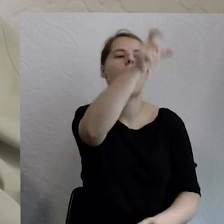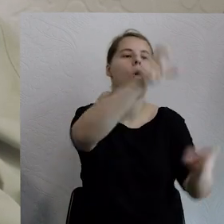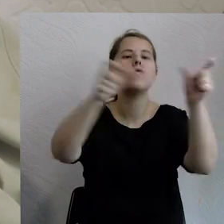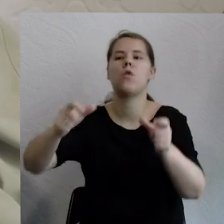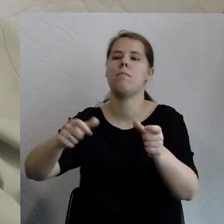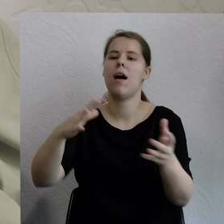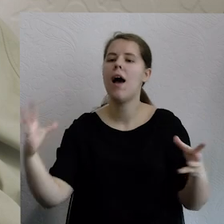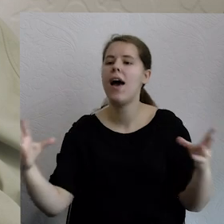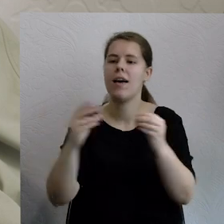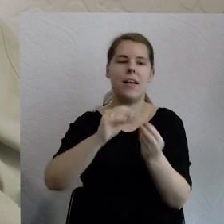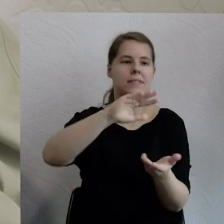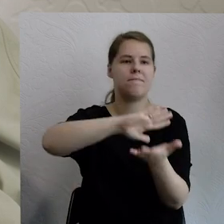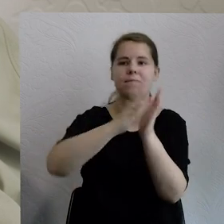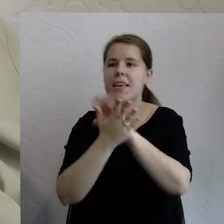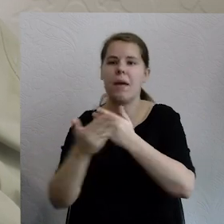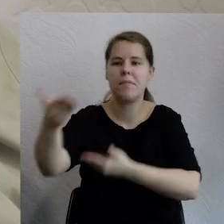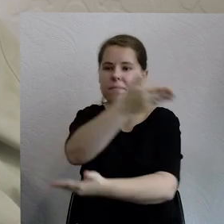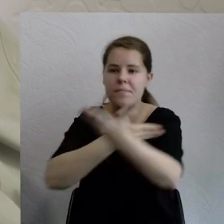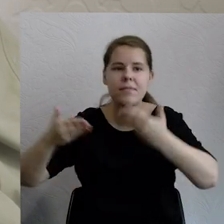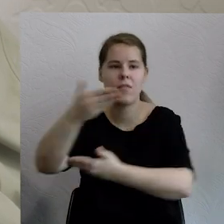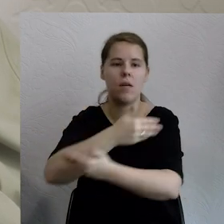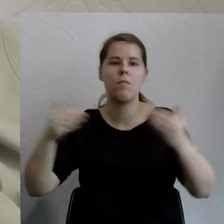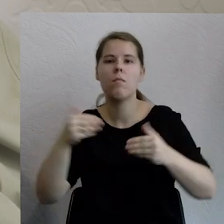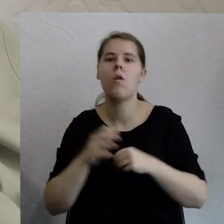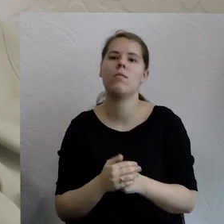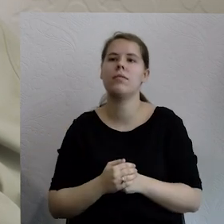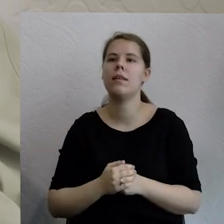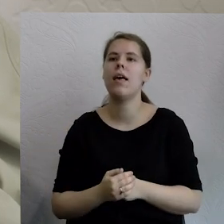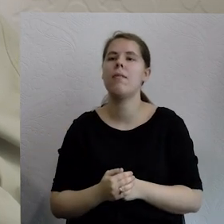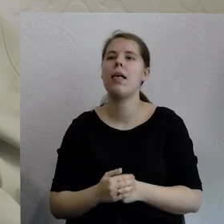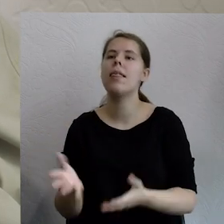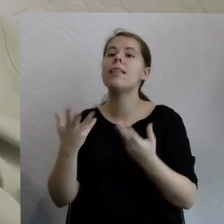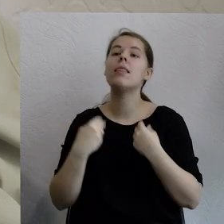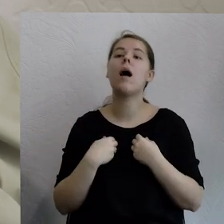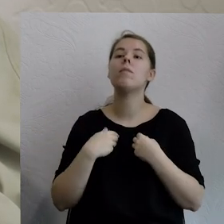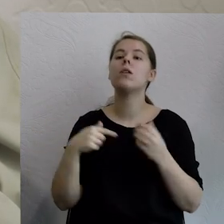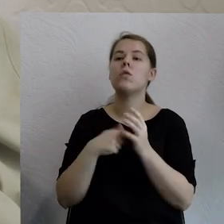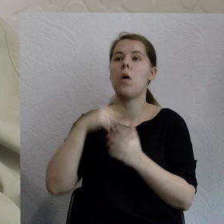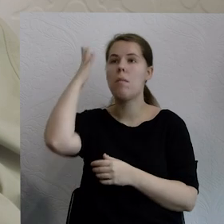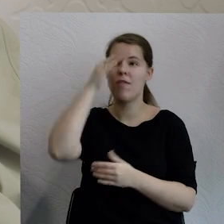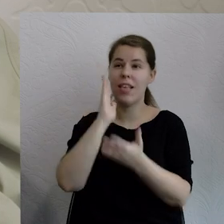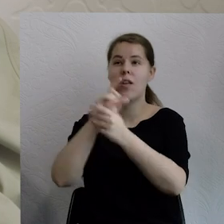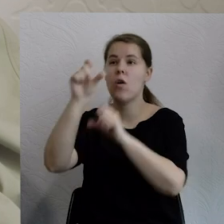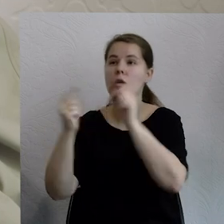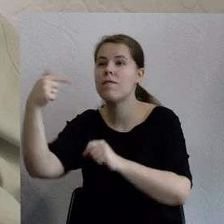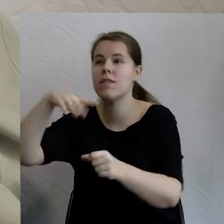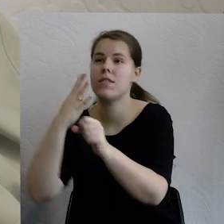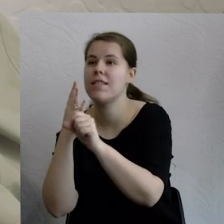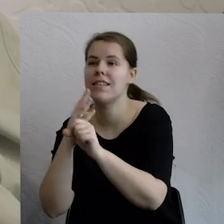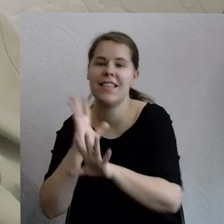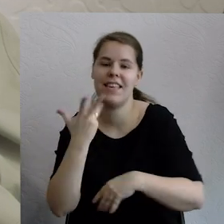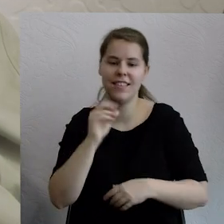2040, ale też 2024, bo jak widzę tego Martina Lutera Kinga,